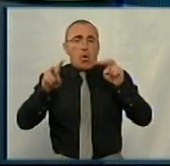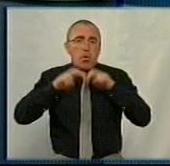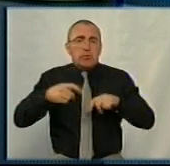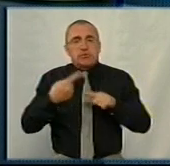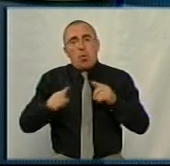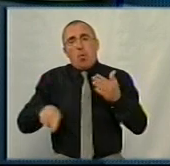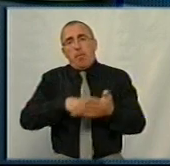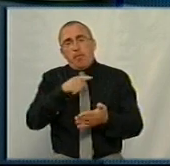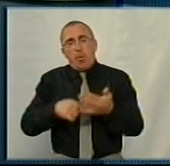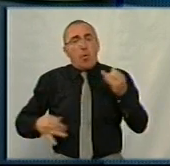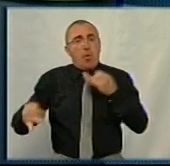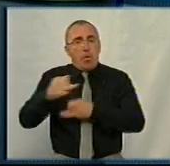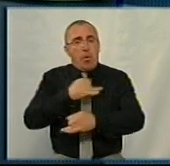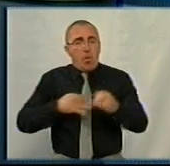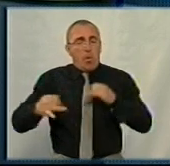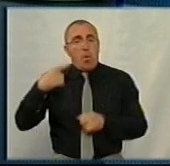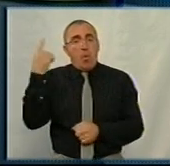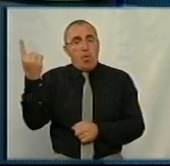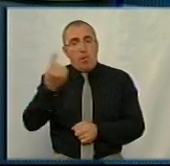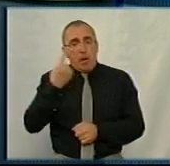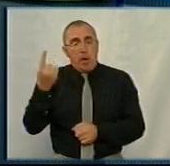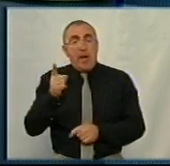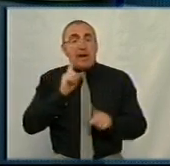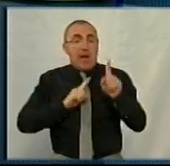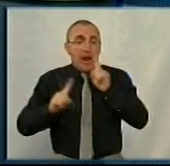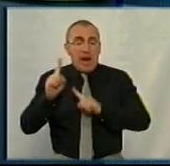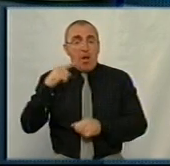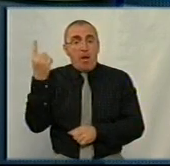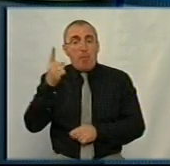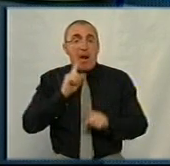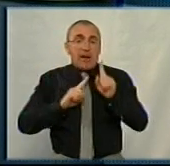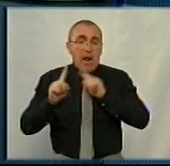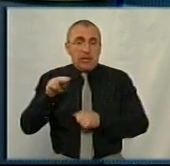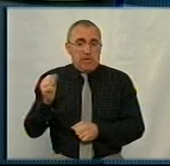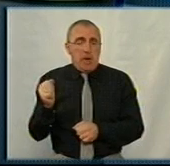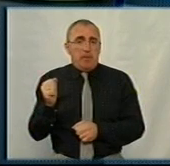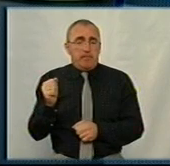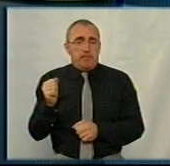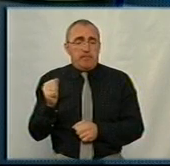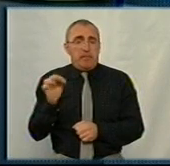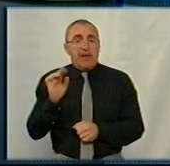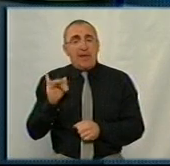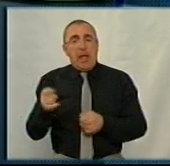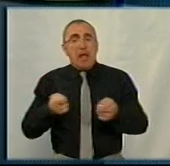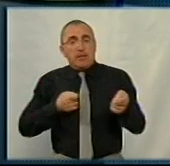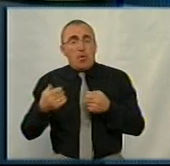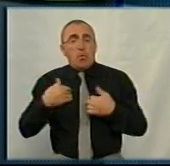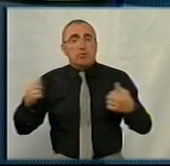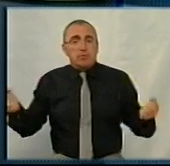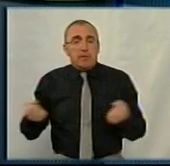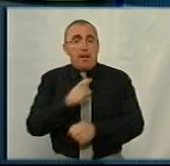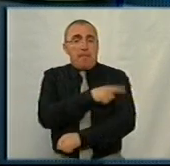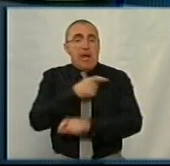цього питання, ми говоримо про те, що обласна рада, обласна рада і адміністрація хочуть підтримати